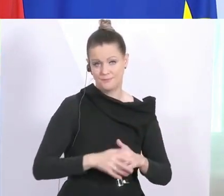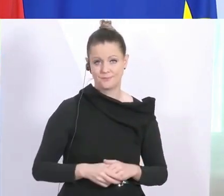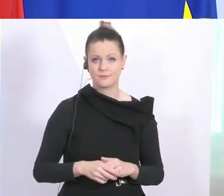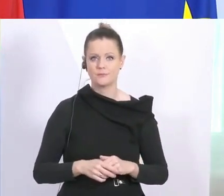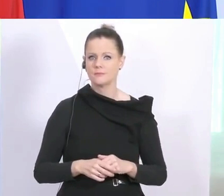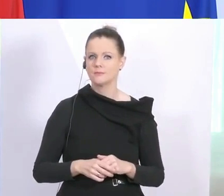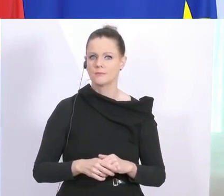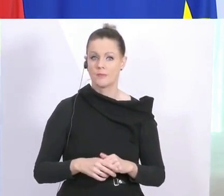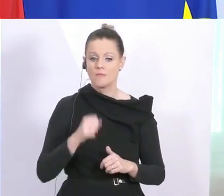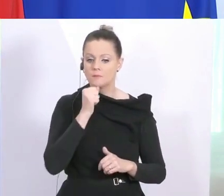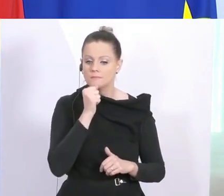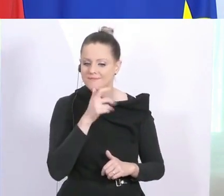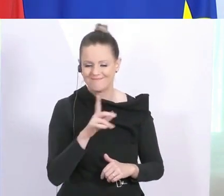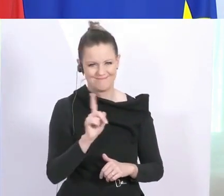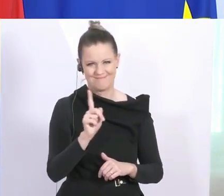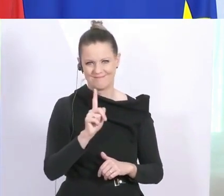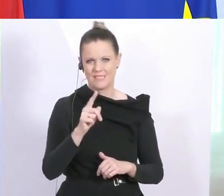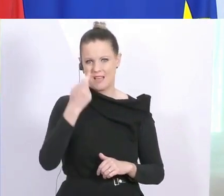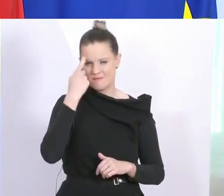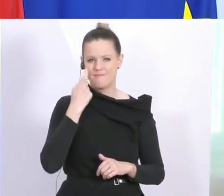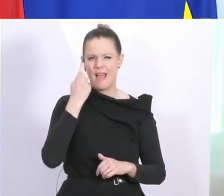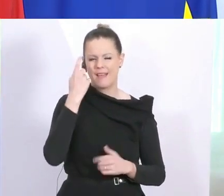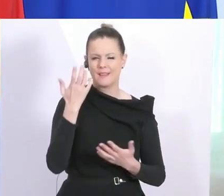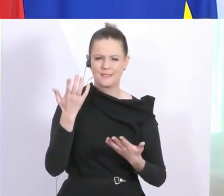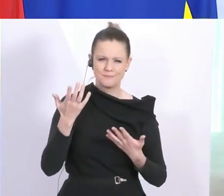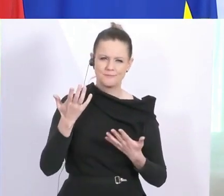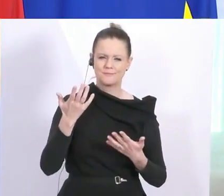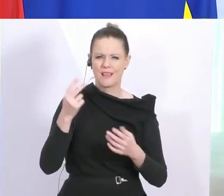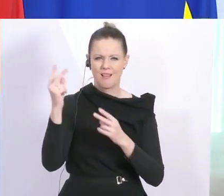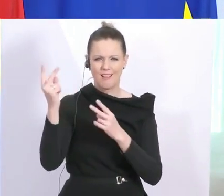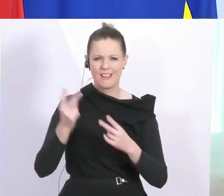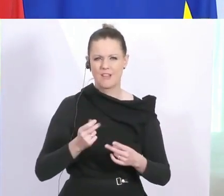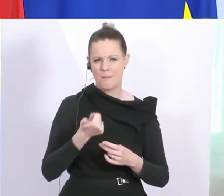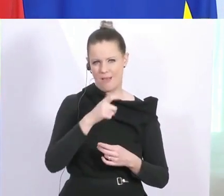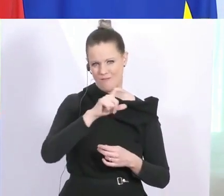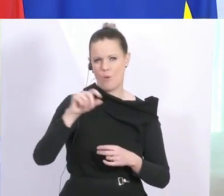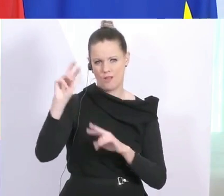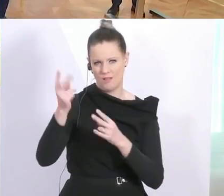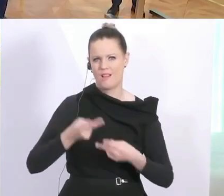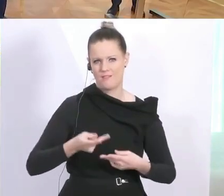wir nicht von den nächsten Tagen, sondern hier ist der Zeitraum auch bei den Lieferungen einige Wochen.